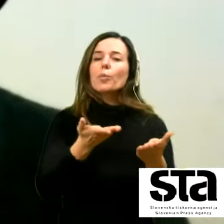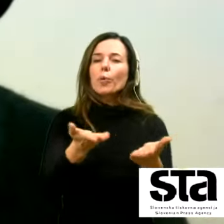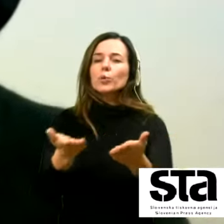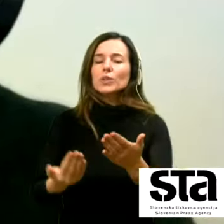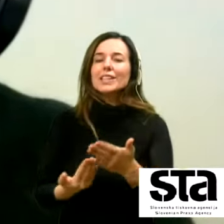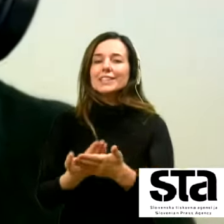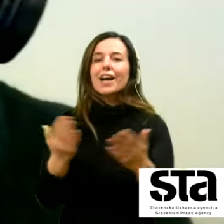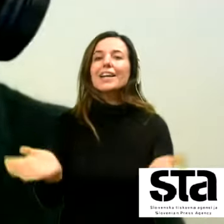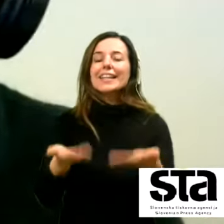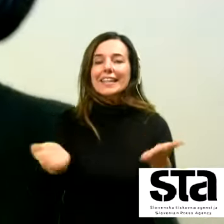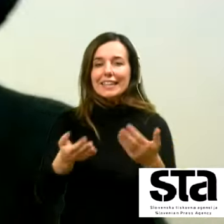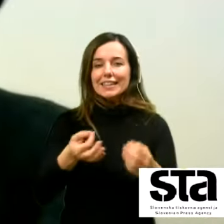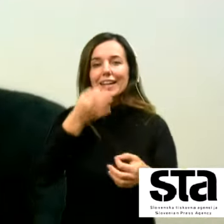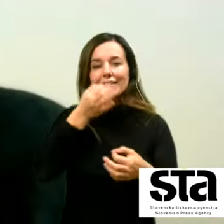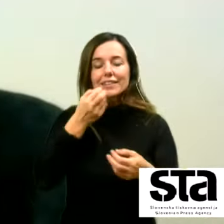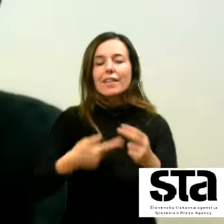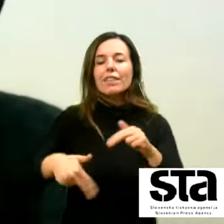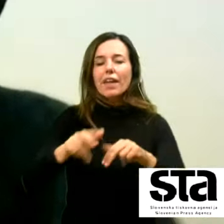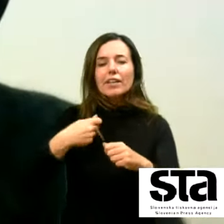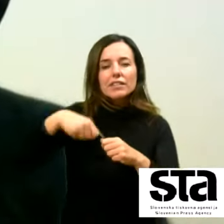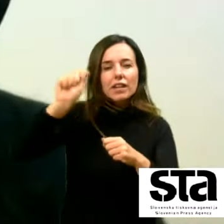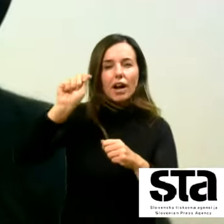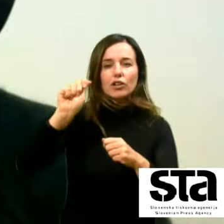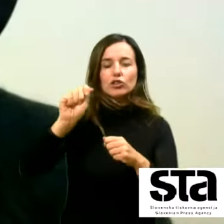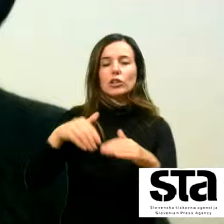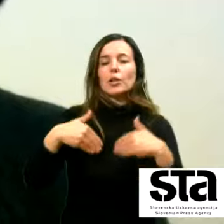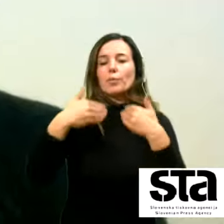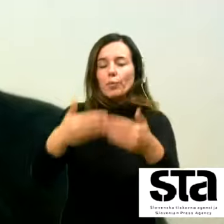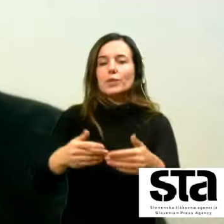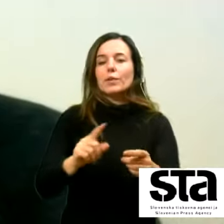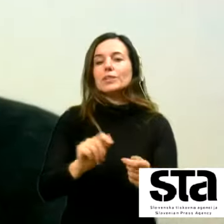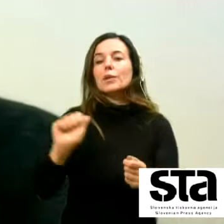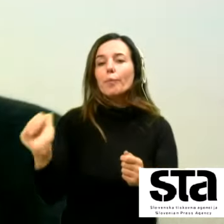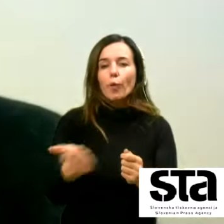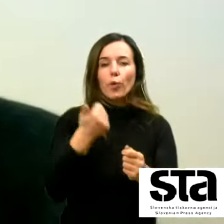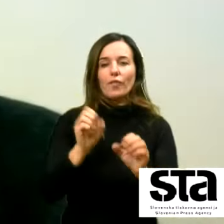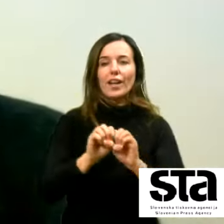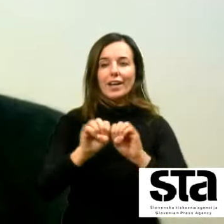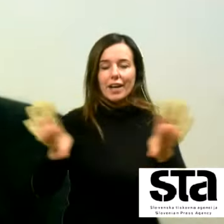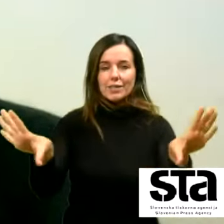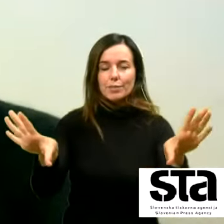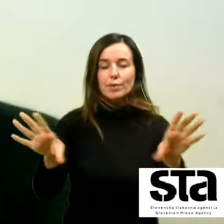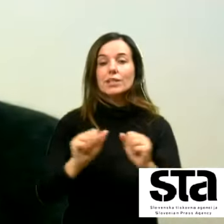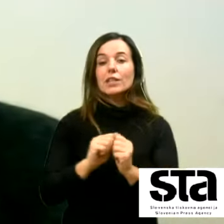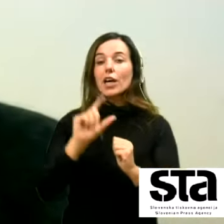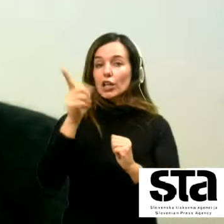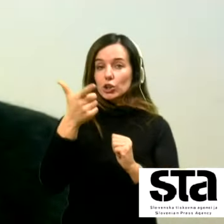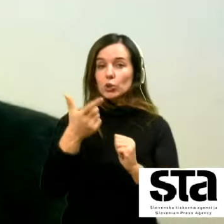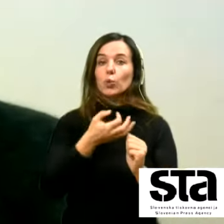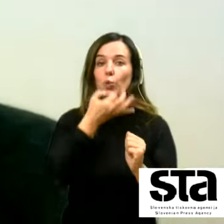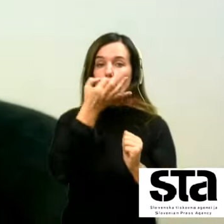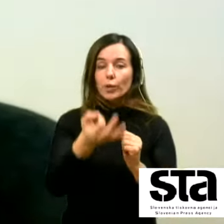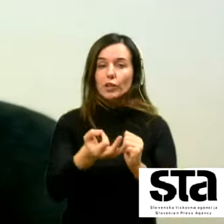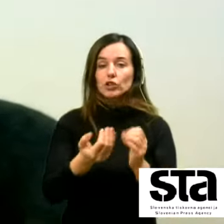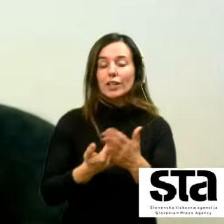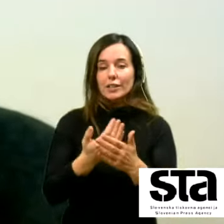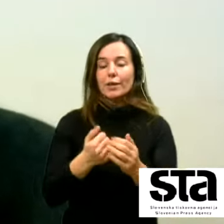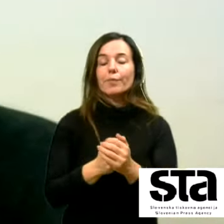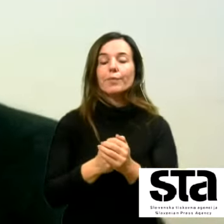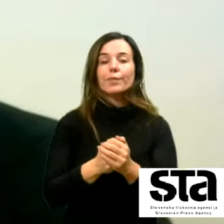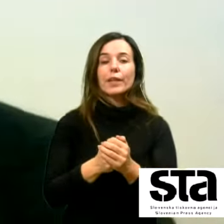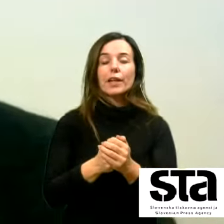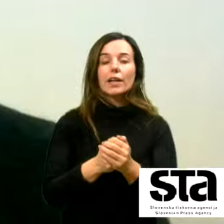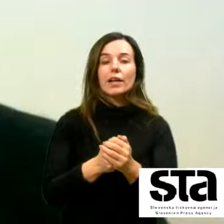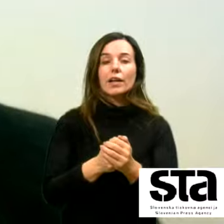hitre teste ki je bil najdražji in ste pač potem tale razpis ponovili potem pa zame in